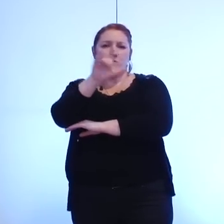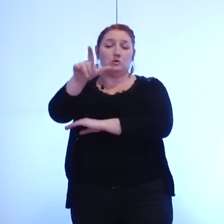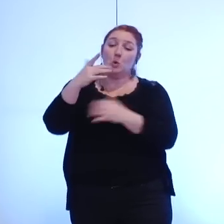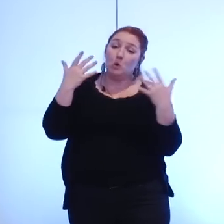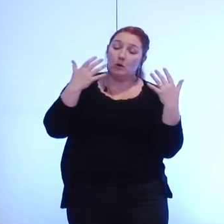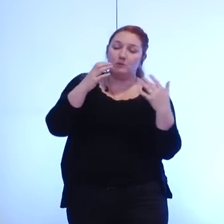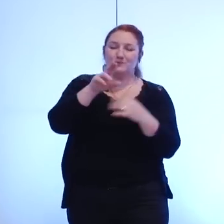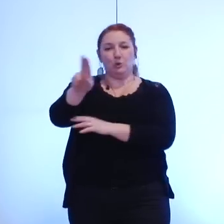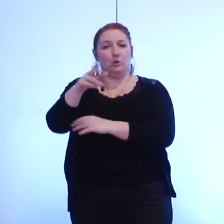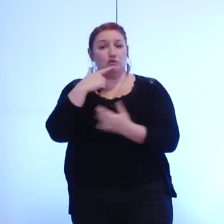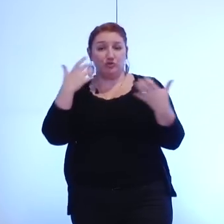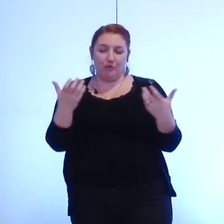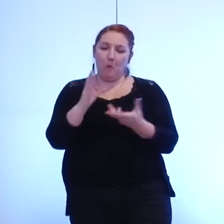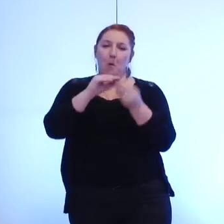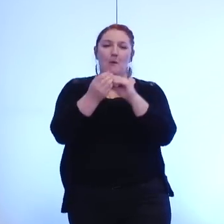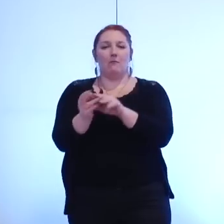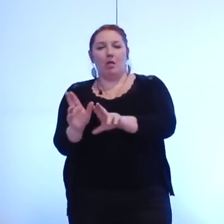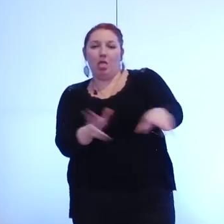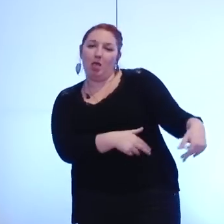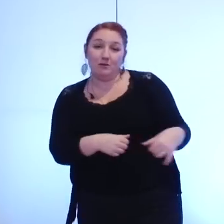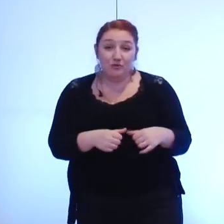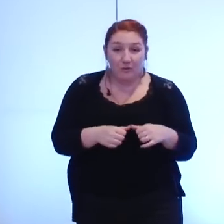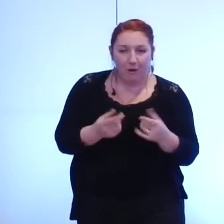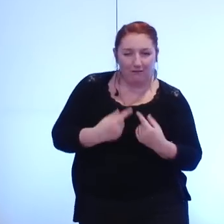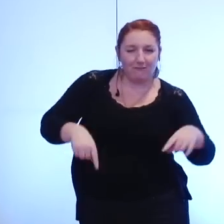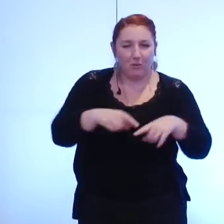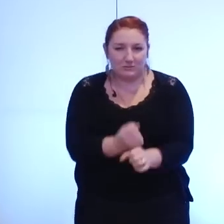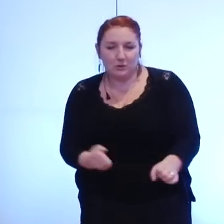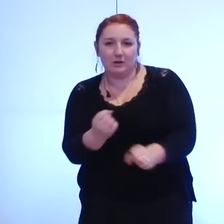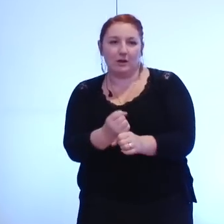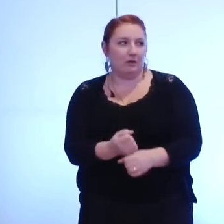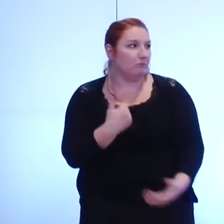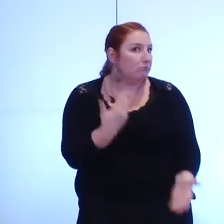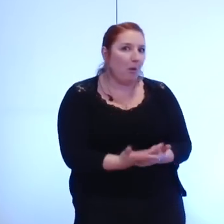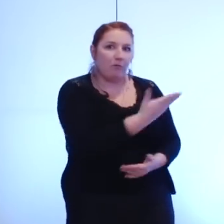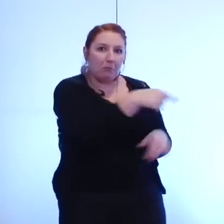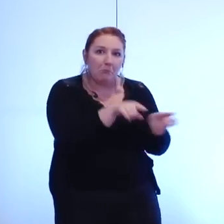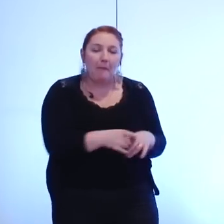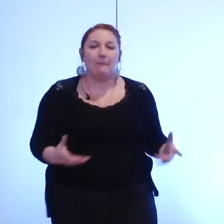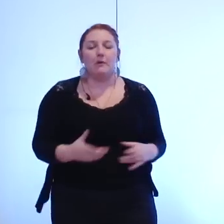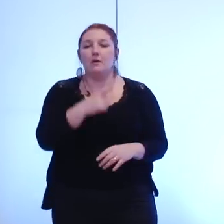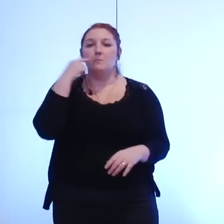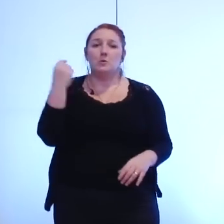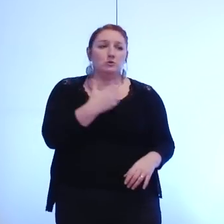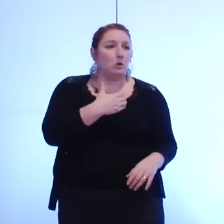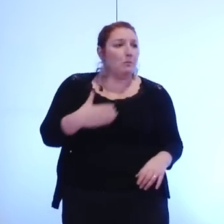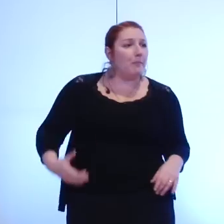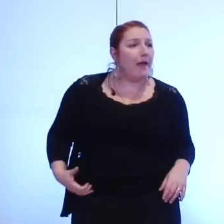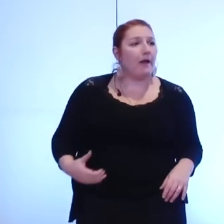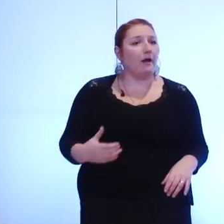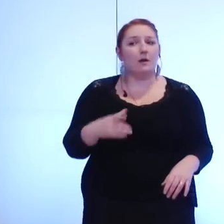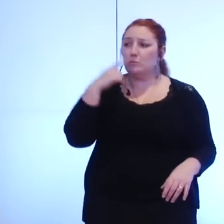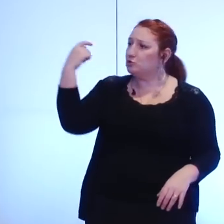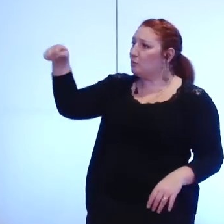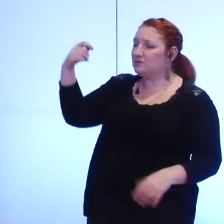une commission dontat ce qui se passe aujourd'hui en vérité monsieur le maire monsieur le président mes chers collègues c'est